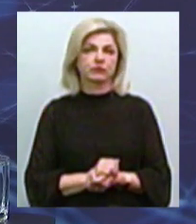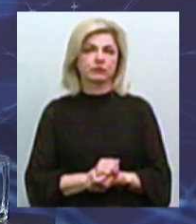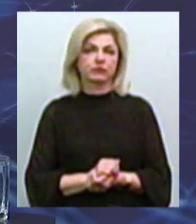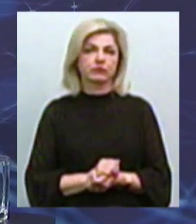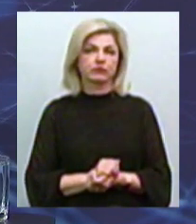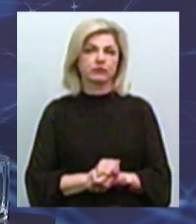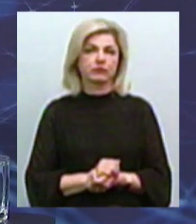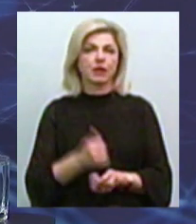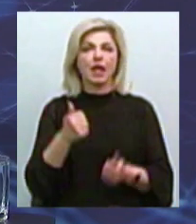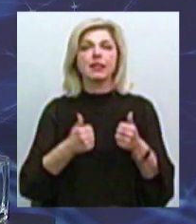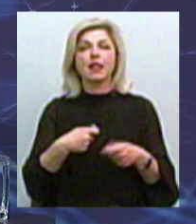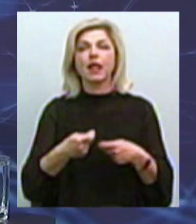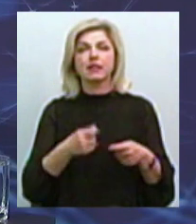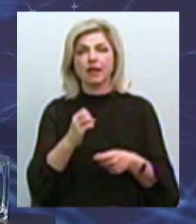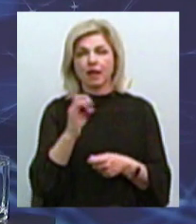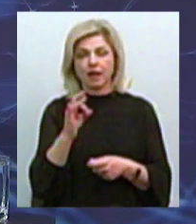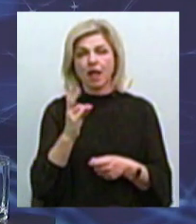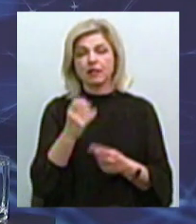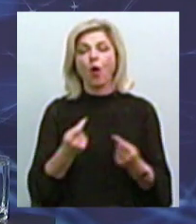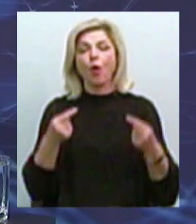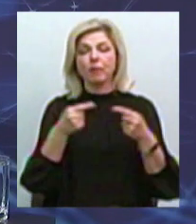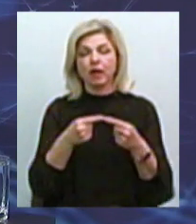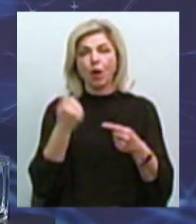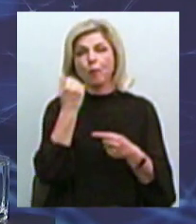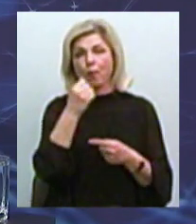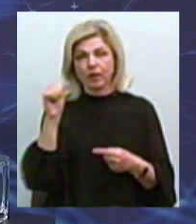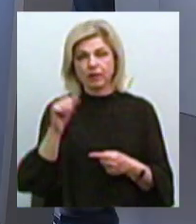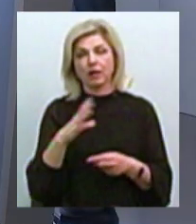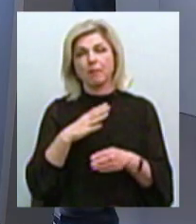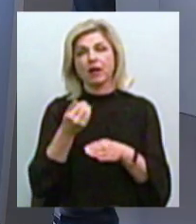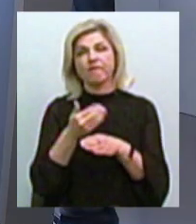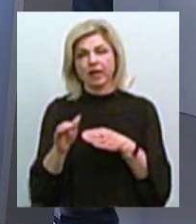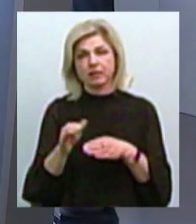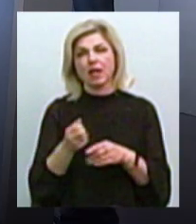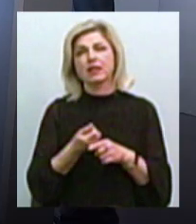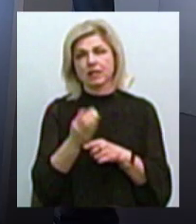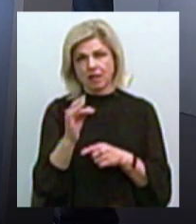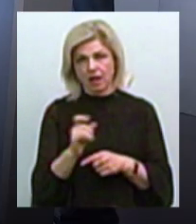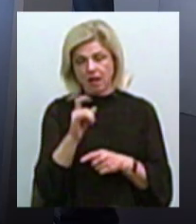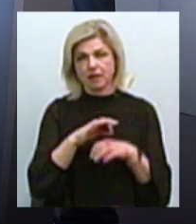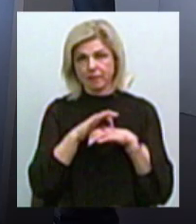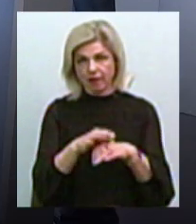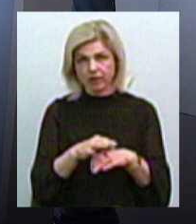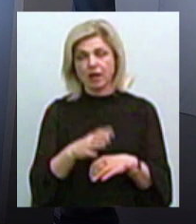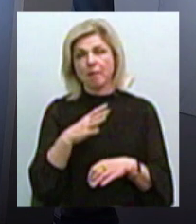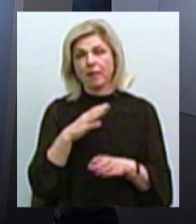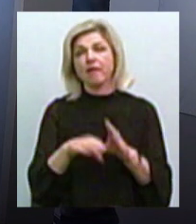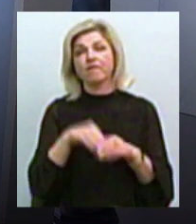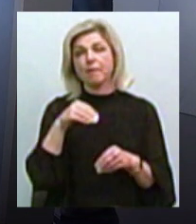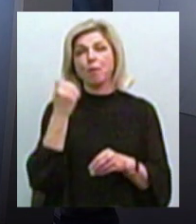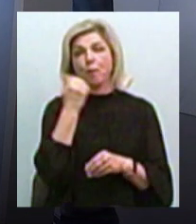тендер на це на определіння победителя. Несколько раз проводились. Був видений победитель,